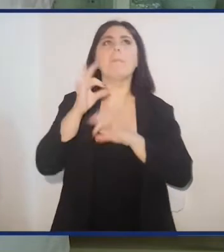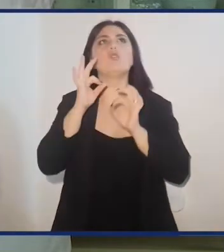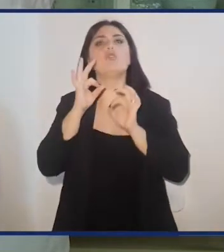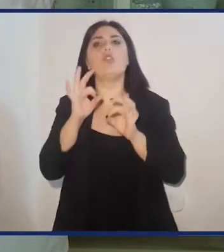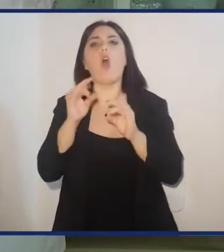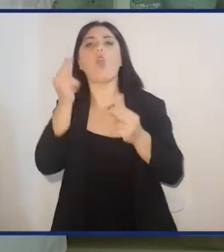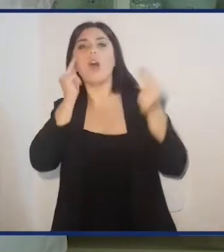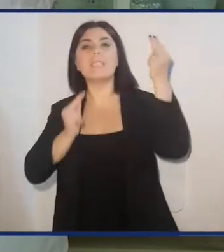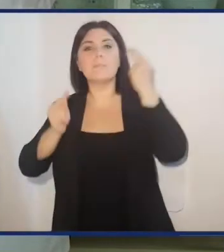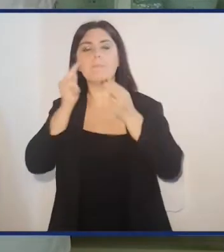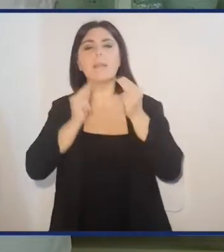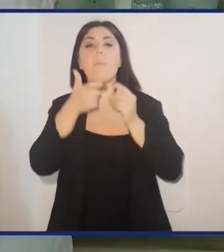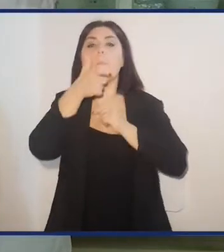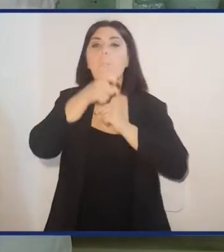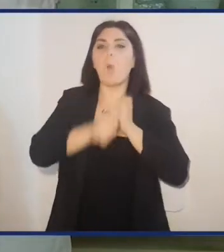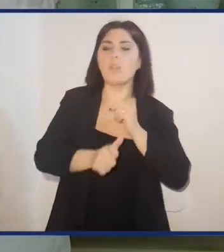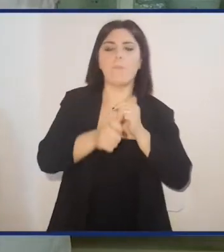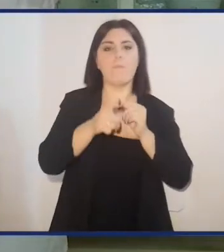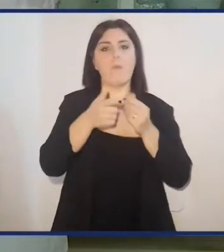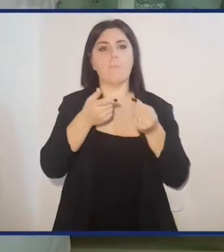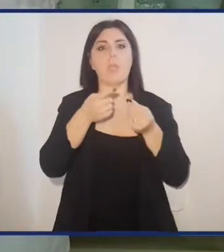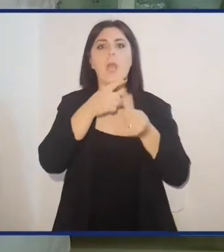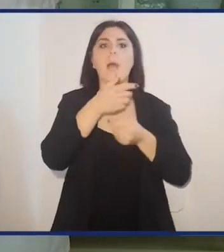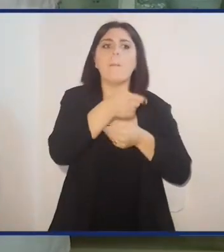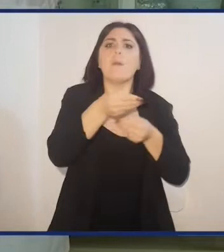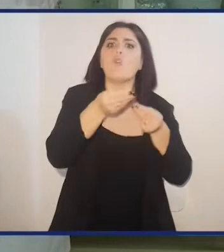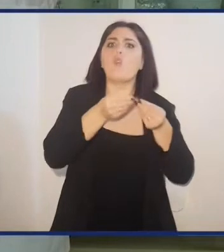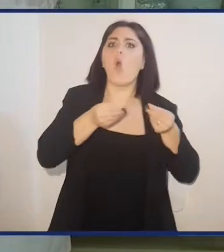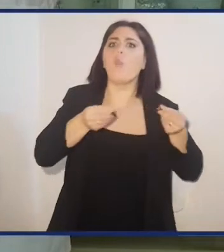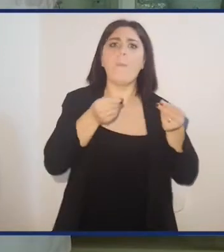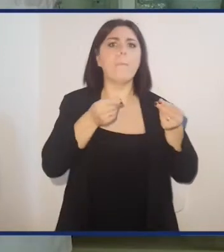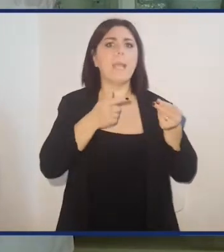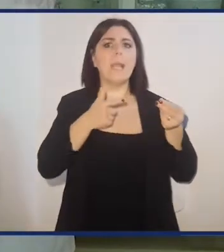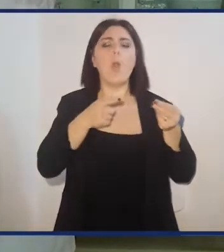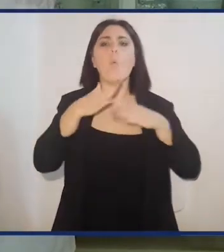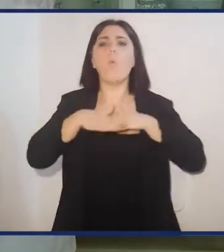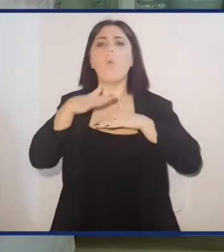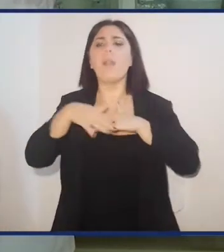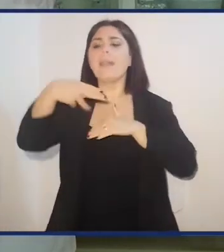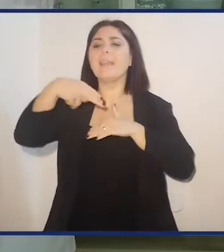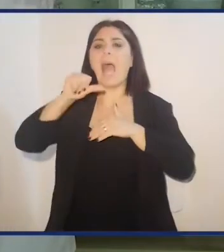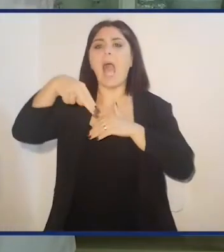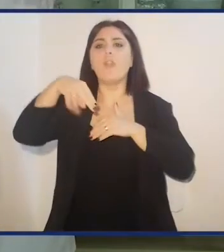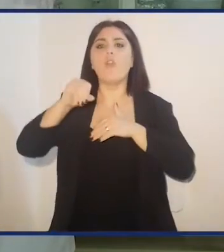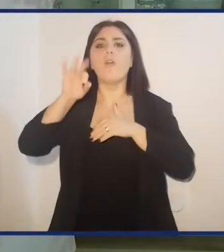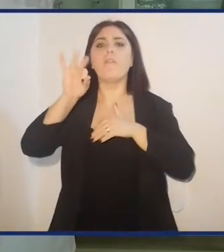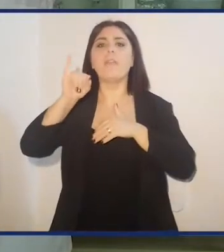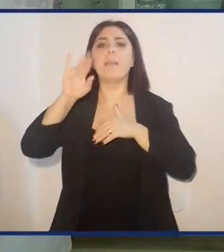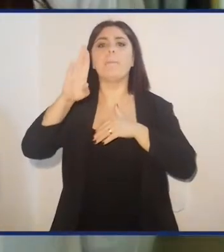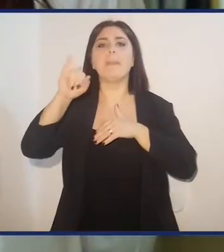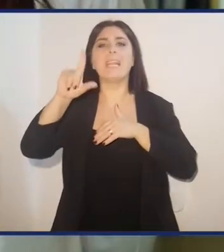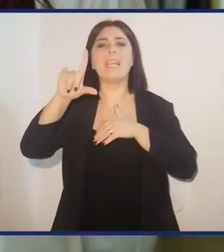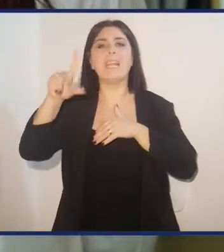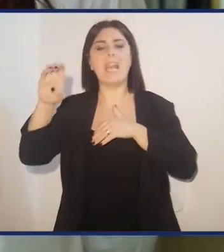ambito cosmetico. Per via della sua scarsa insolubilità viene utilizzata nella forma di nanofibrille